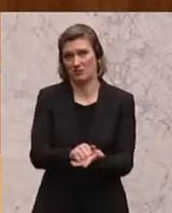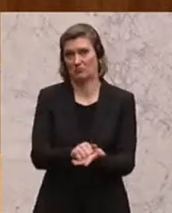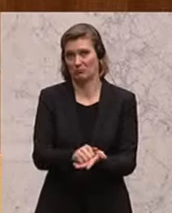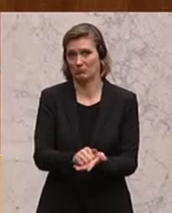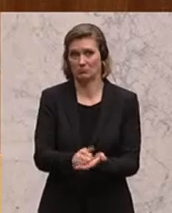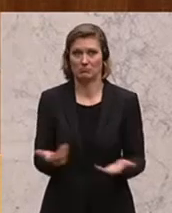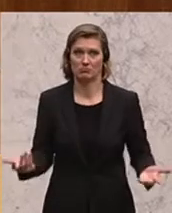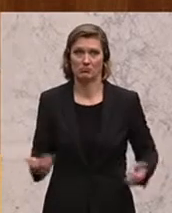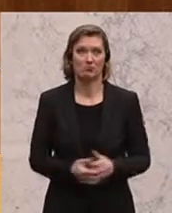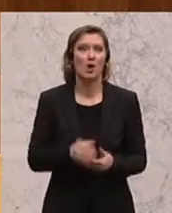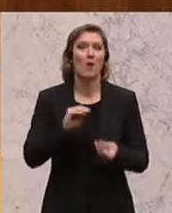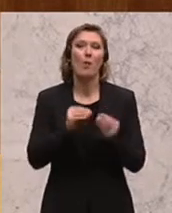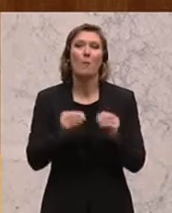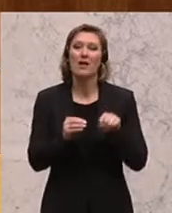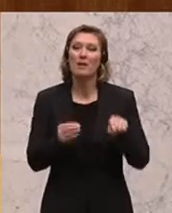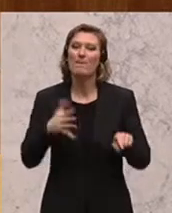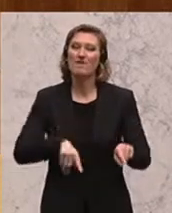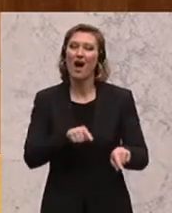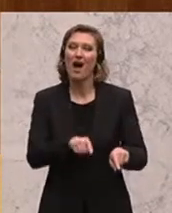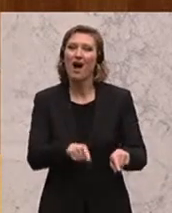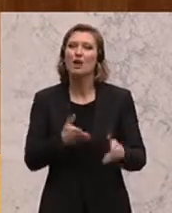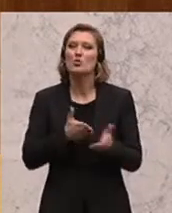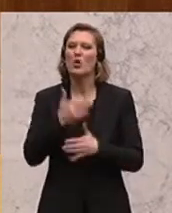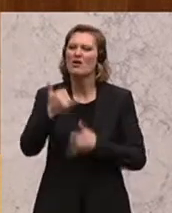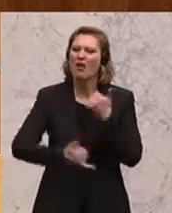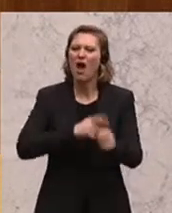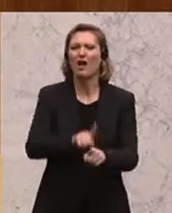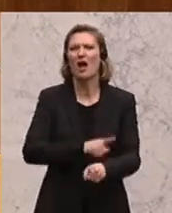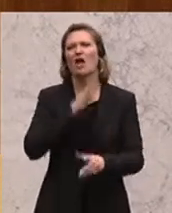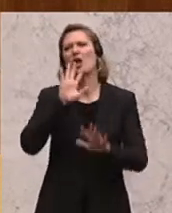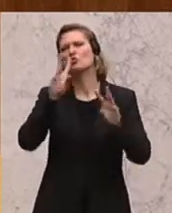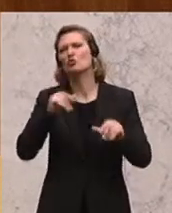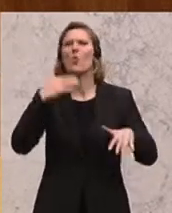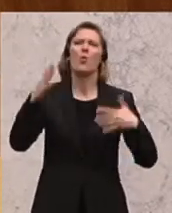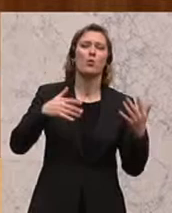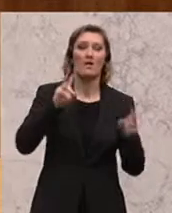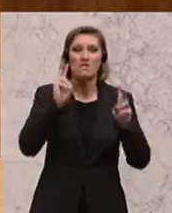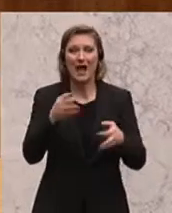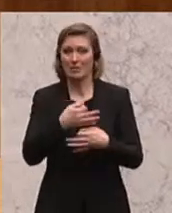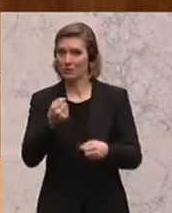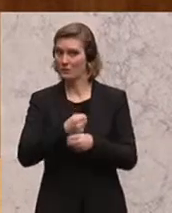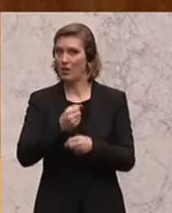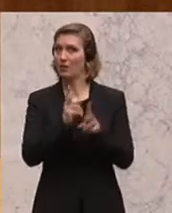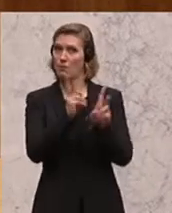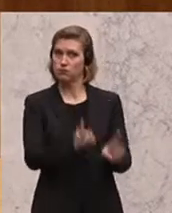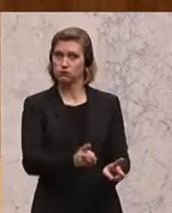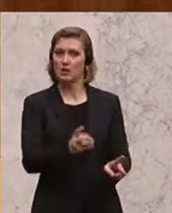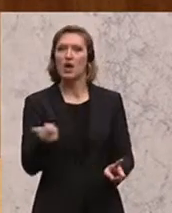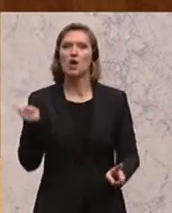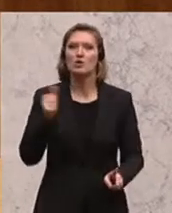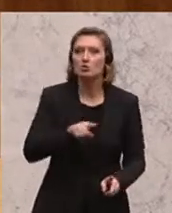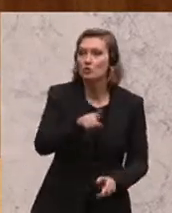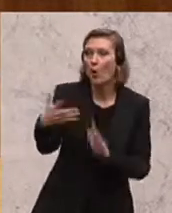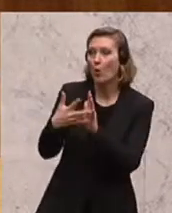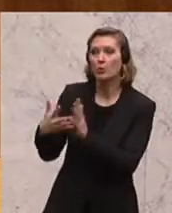Und das Problem an dem Ganzen ist, dass durch diese jahrelange Schönfärberei und durch diese Untätigkeit, gebart mit einem Versagen aller